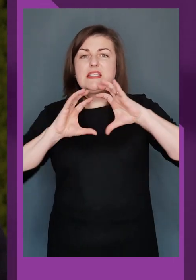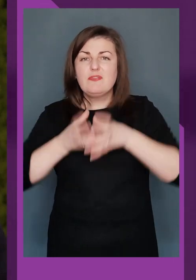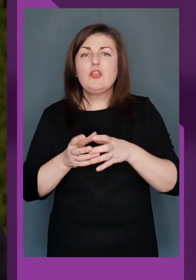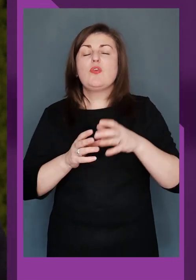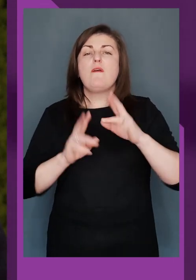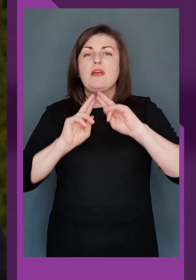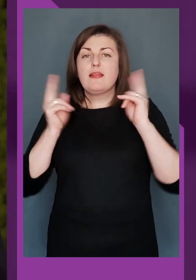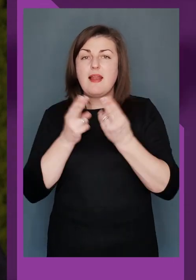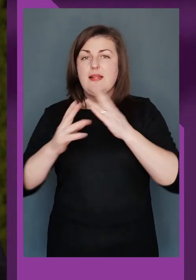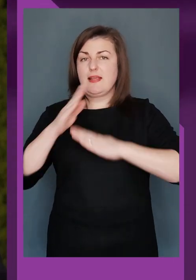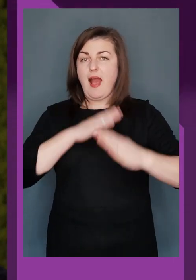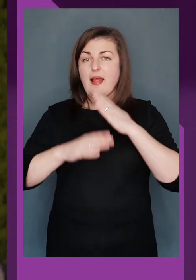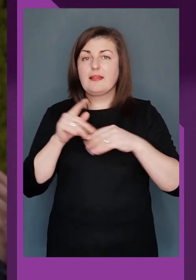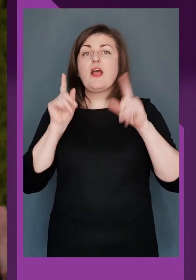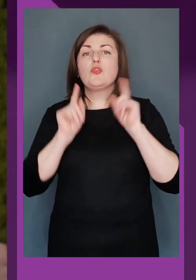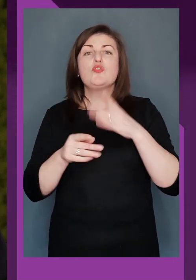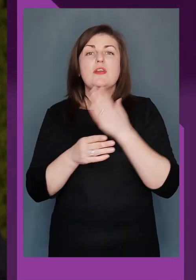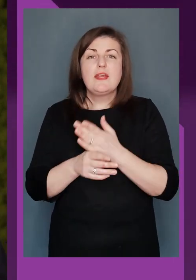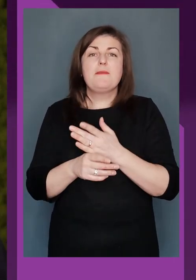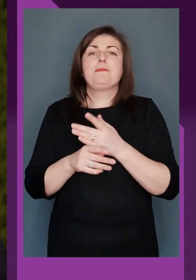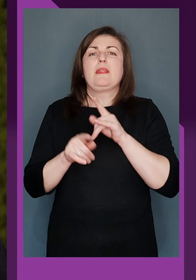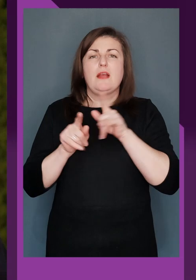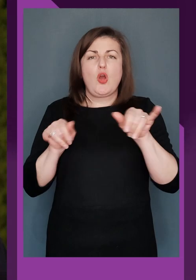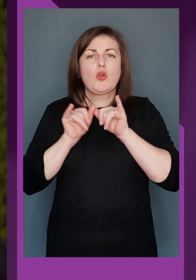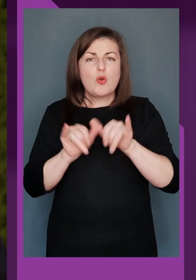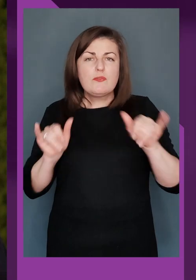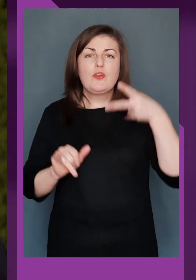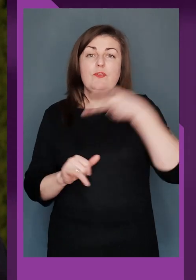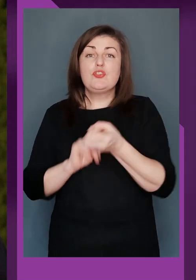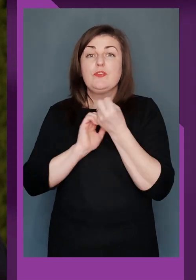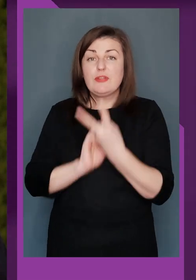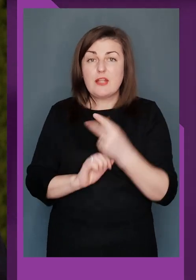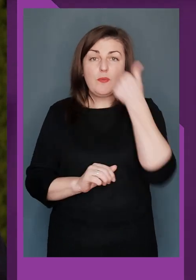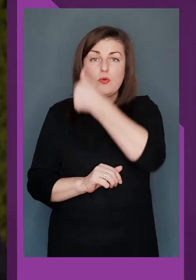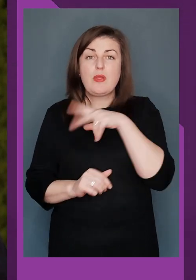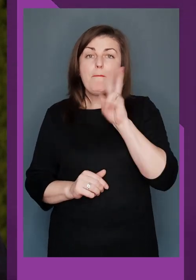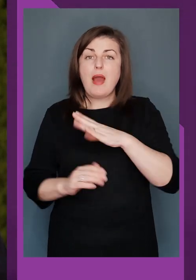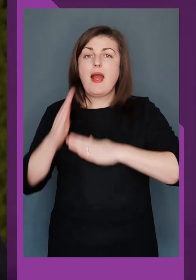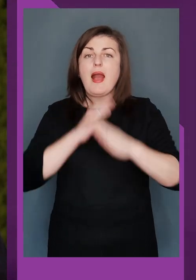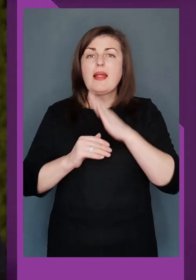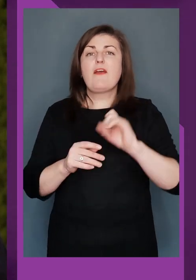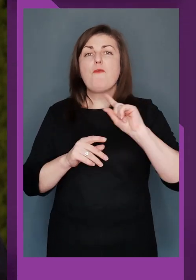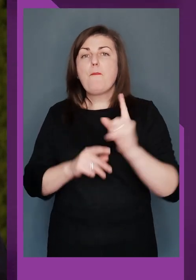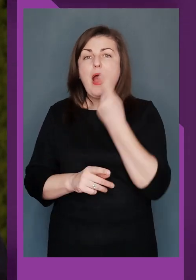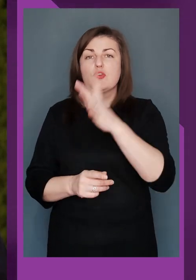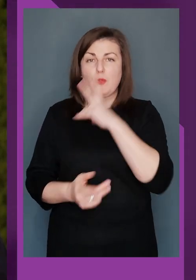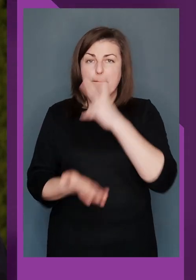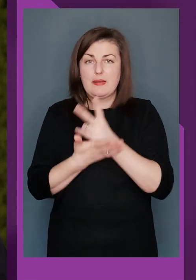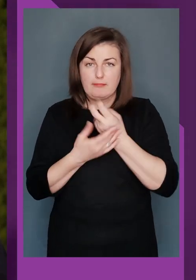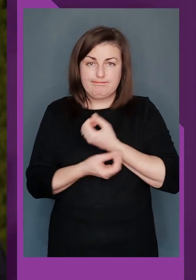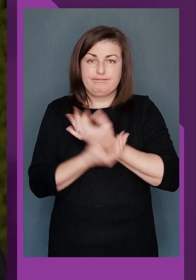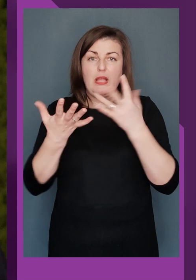федерації карате. Ну і також є віги розвитку. Так, в 2012 році пара карате вперше було